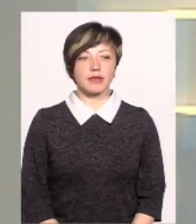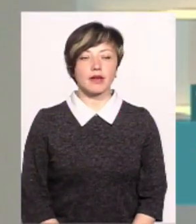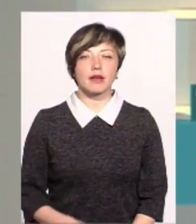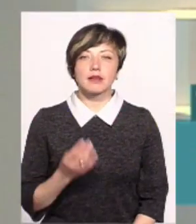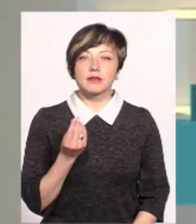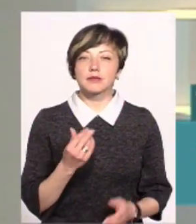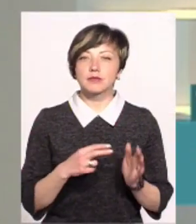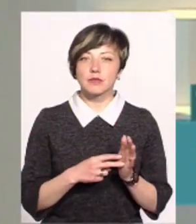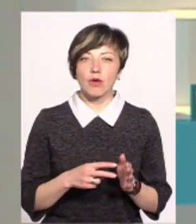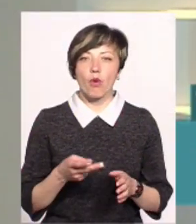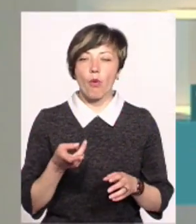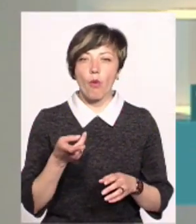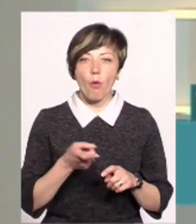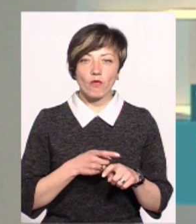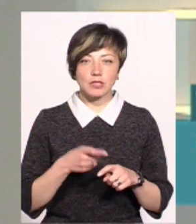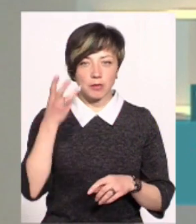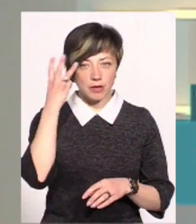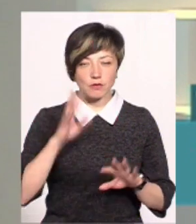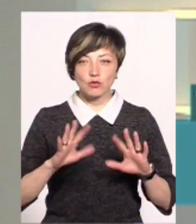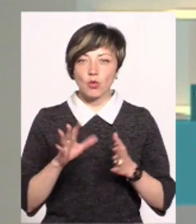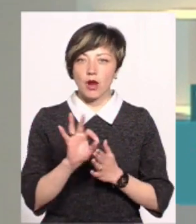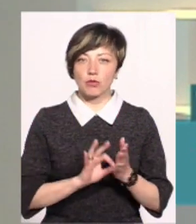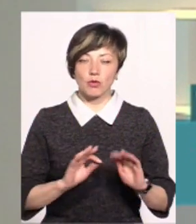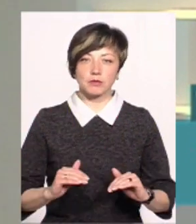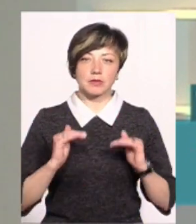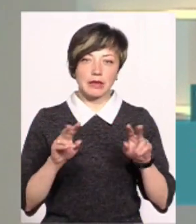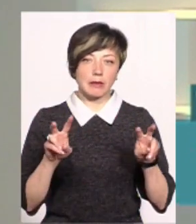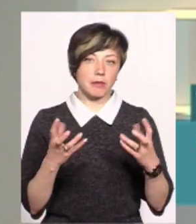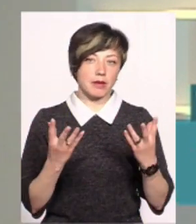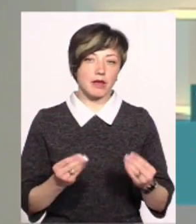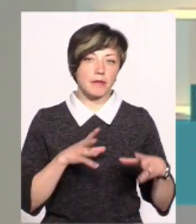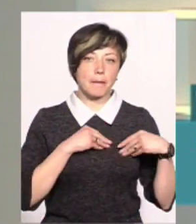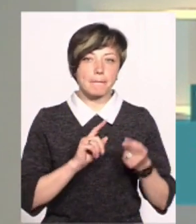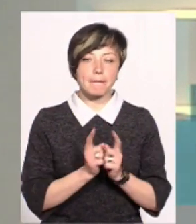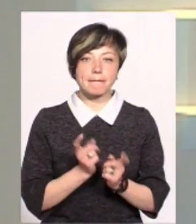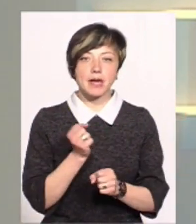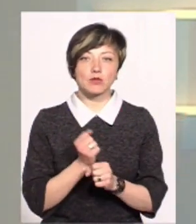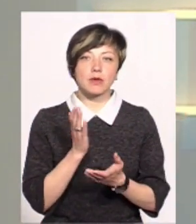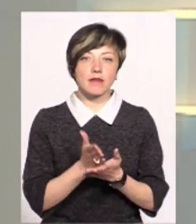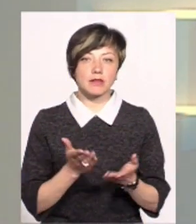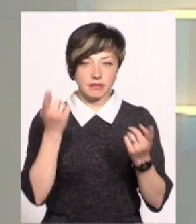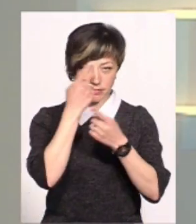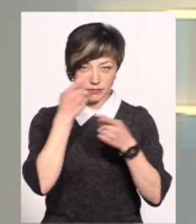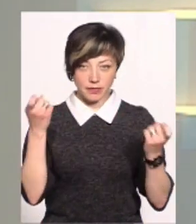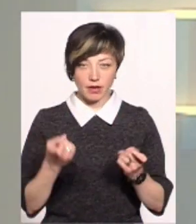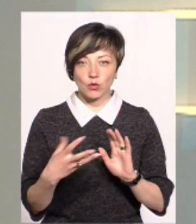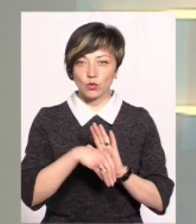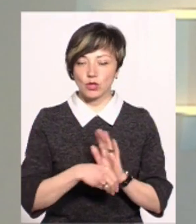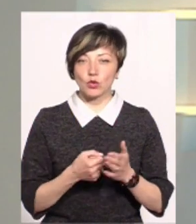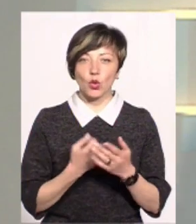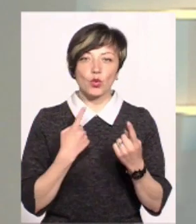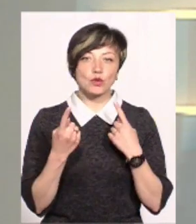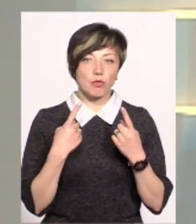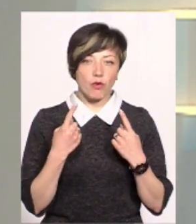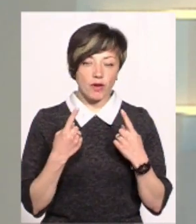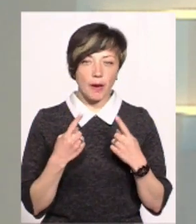Почому овочі на Хмельниччині і чому вони раптово зросли у ціні? Це тема дня. Ми з Ольгою Рибак працюємо для вас наживо. Долучайтеся